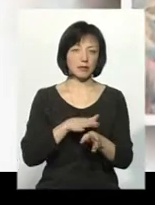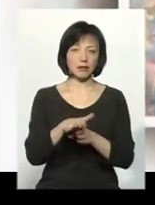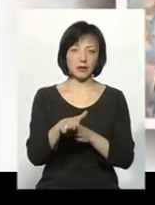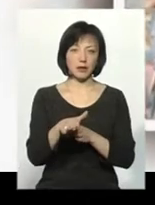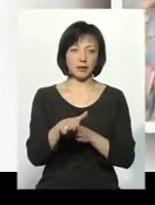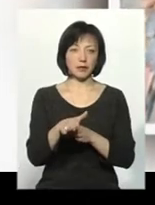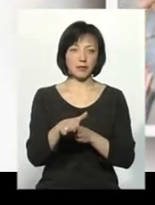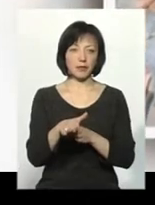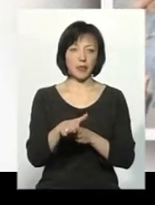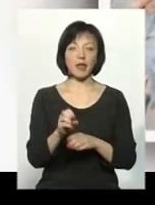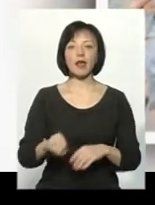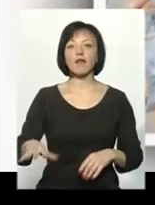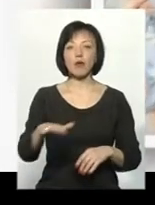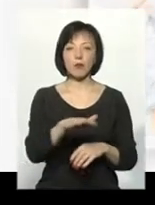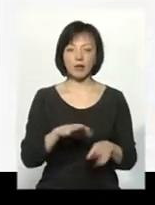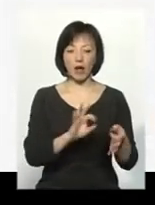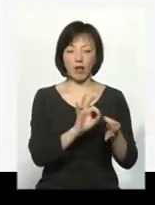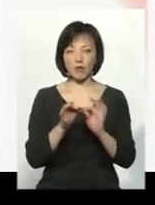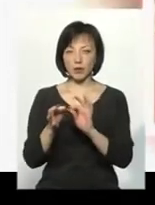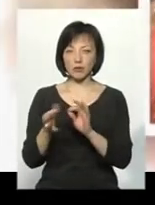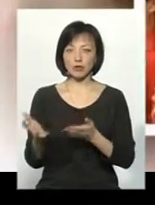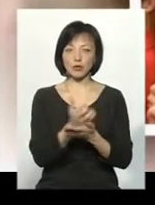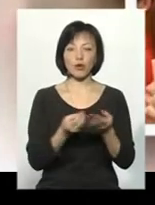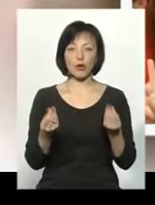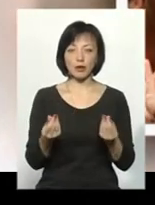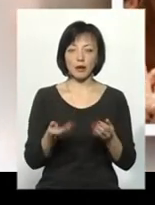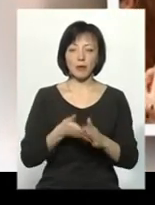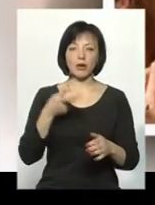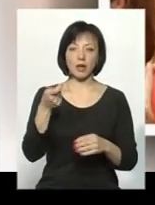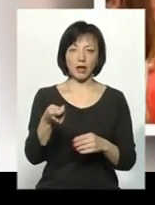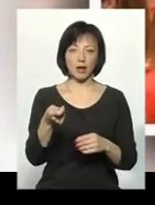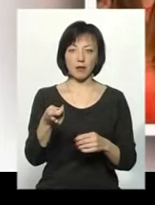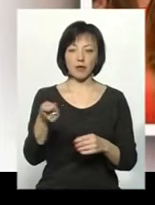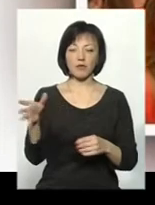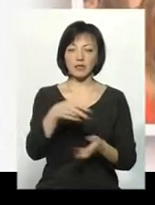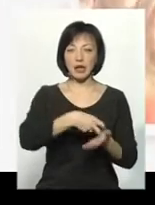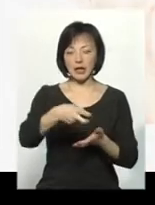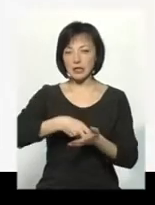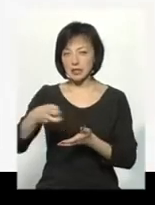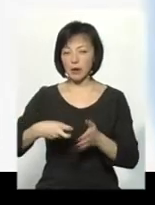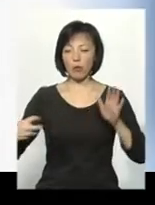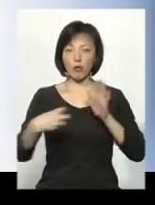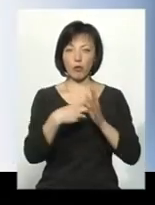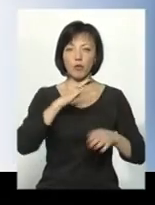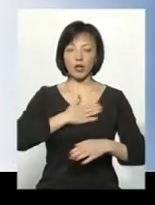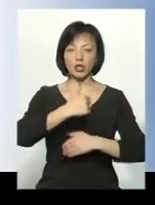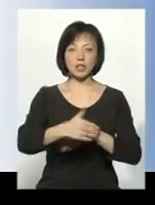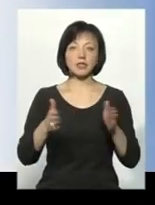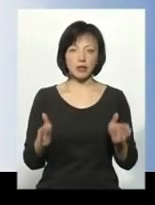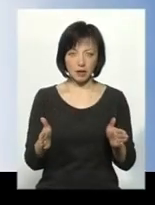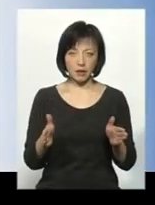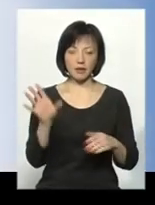європейському алгоритму збору коштів. Тобто, ми подаємо всі листи, ми пломбуємо наші скриньки.